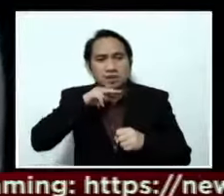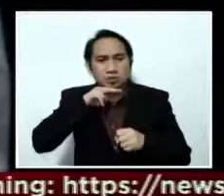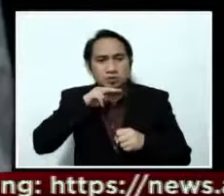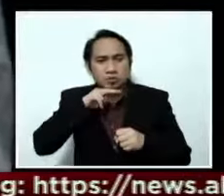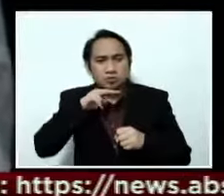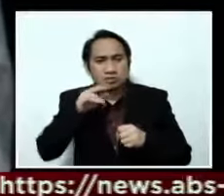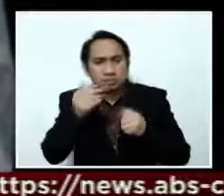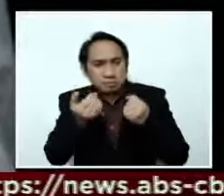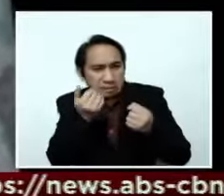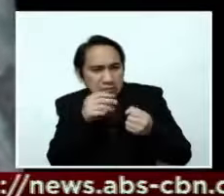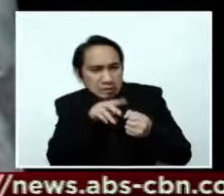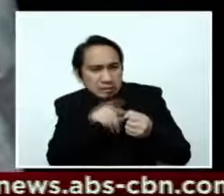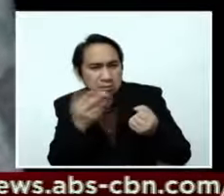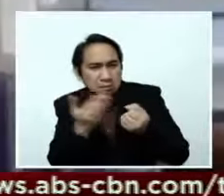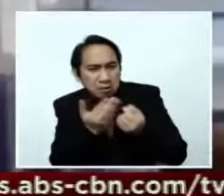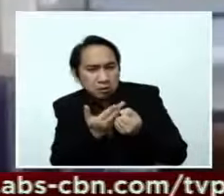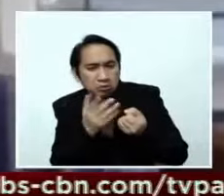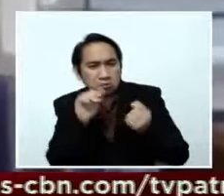sa tao.